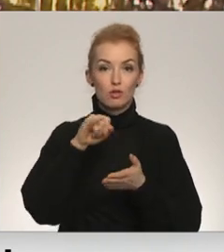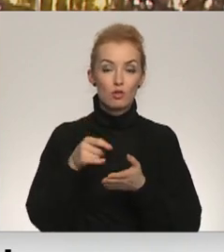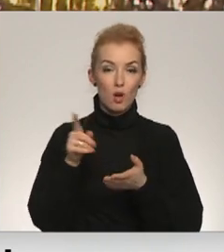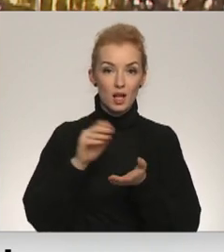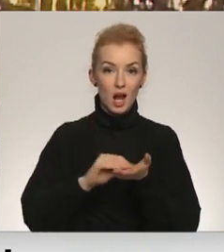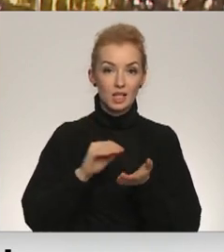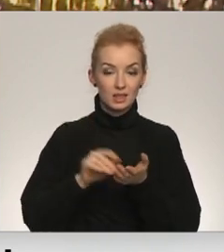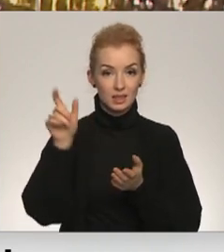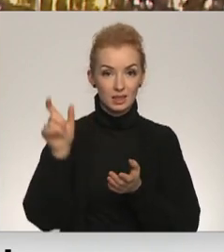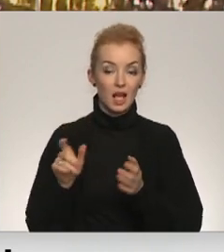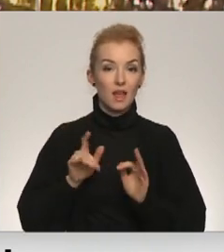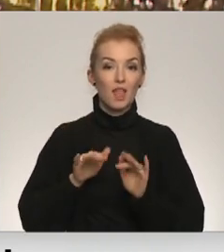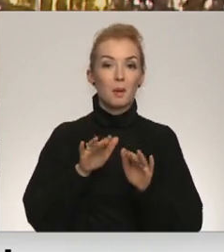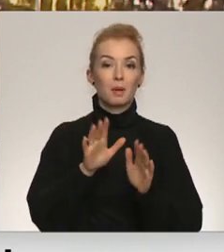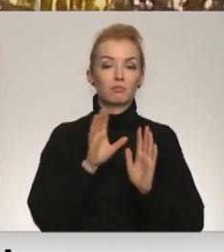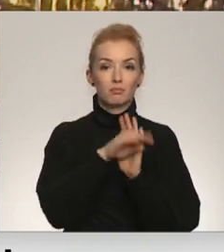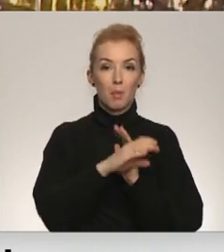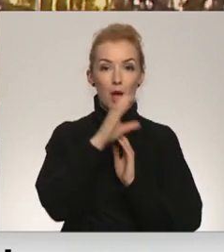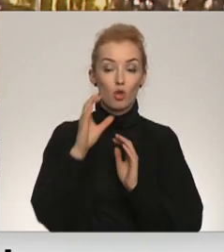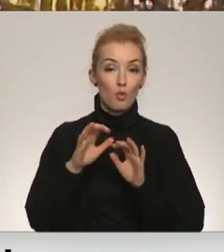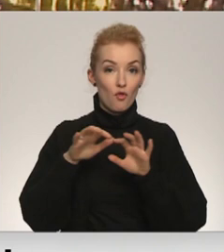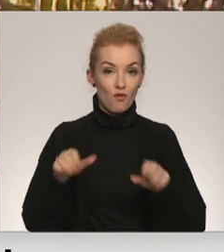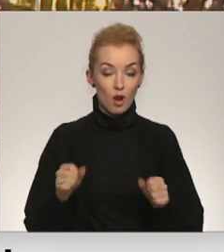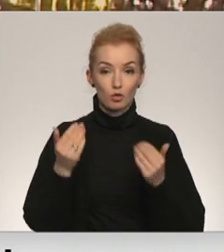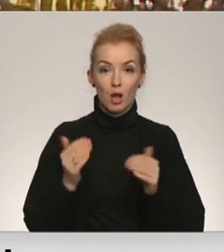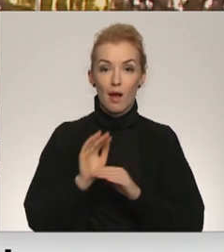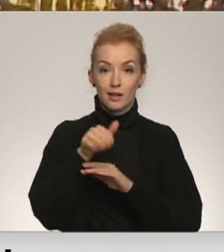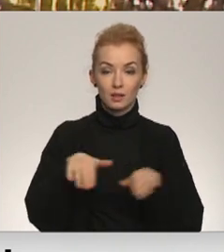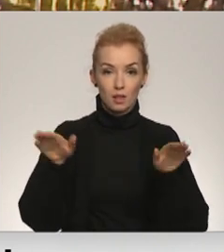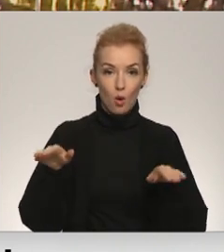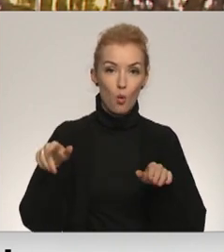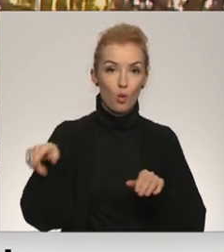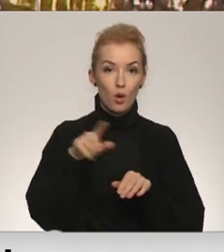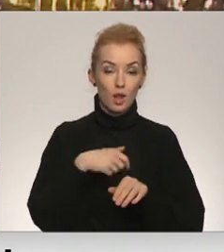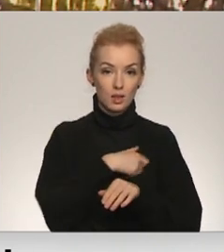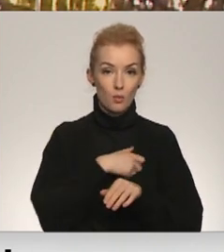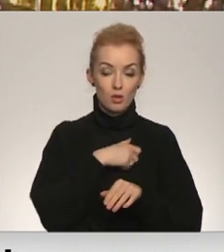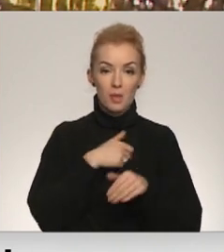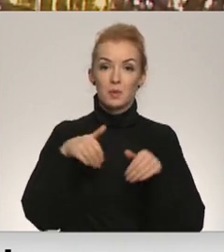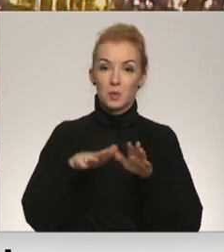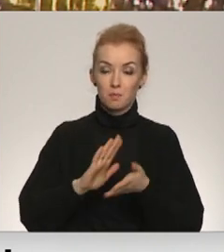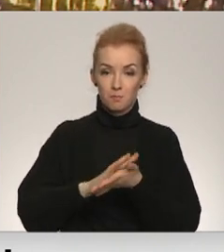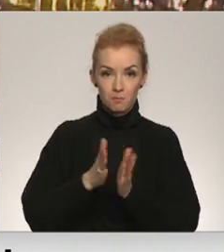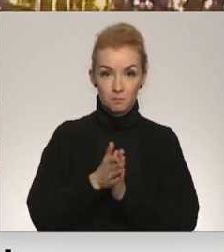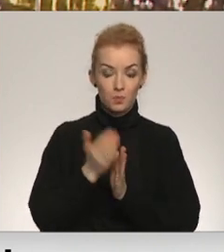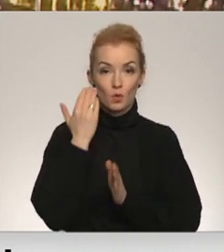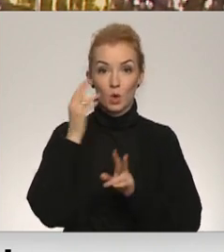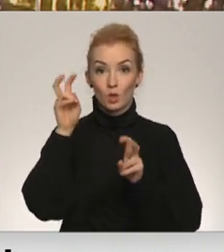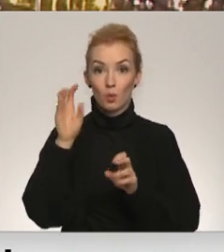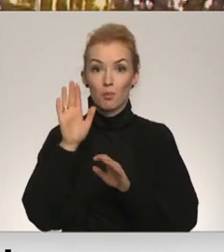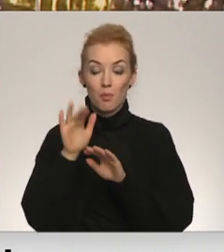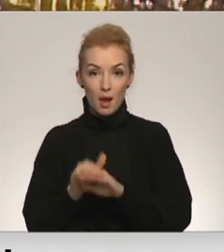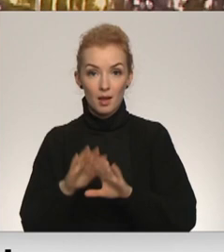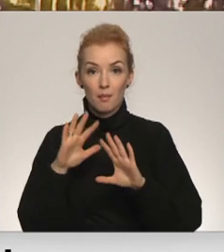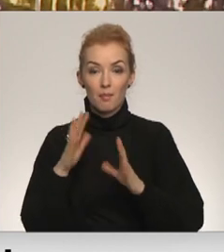ar raksnieka darbību padomjbarā, šodien aizkrauklis novada domas deputāti pieņēma zināmu kompromisu. Nosaukums paliks, bet